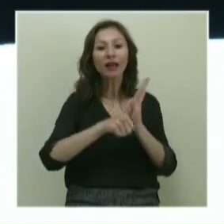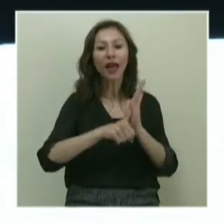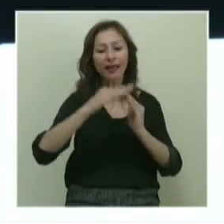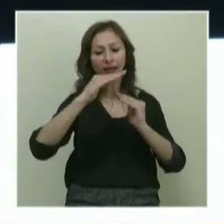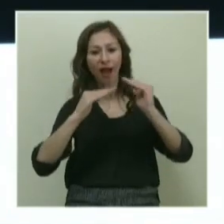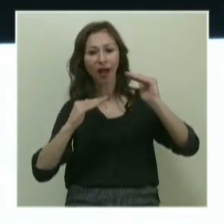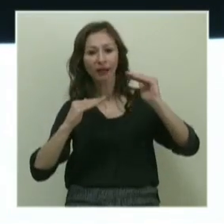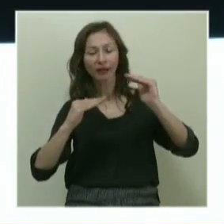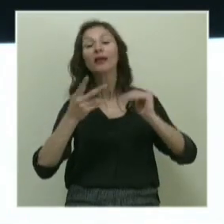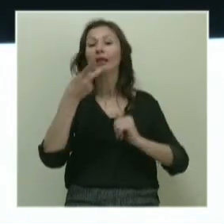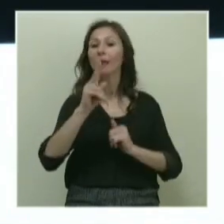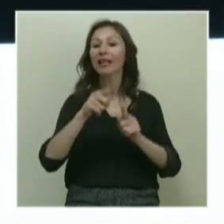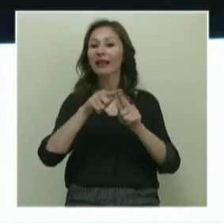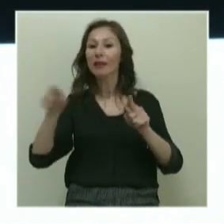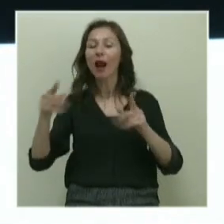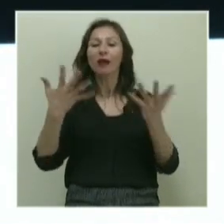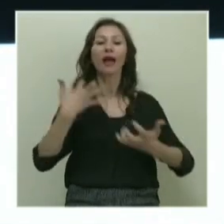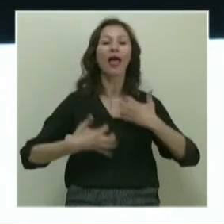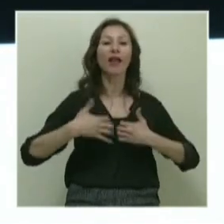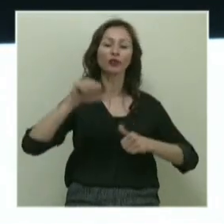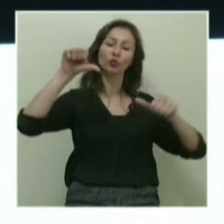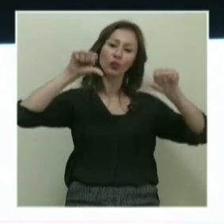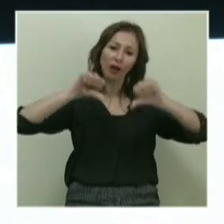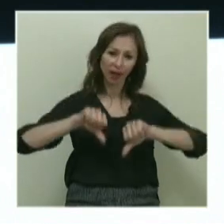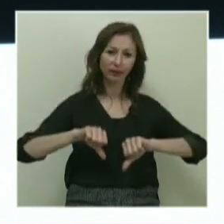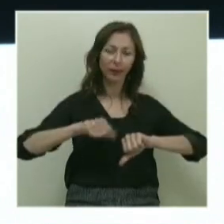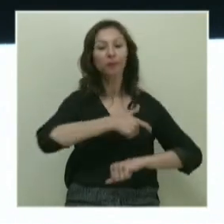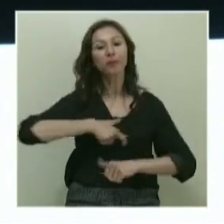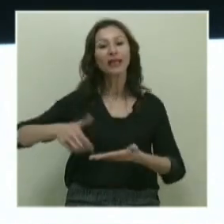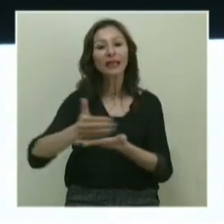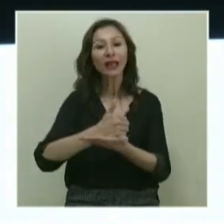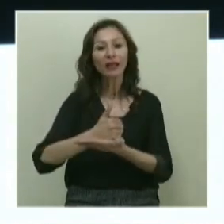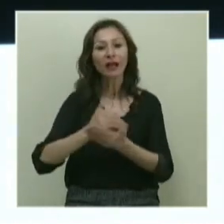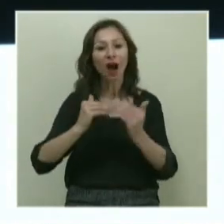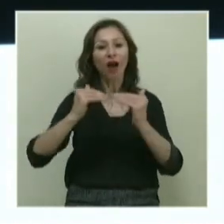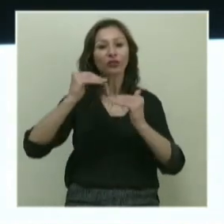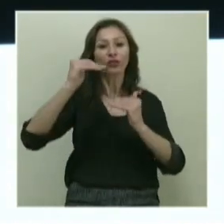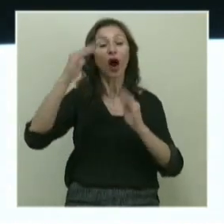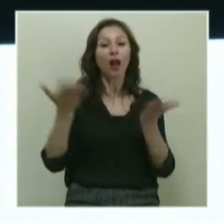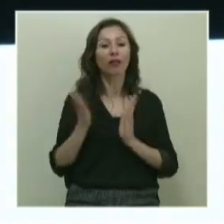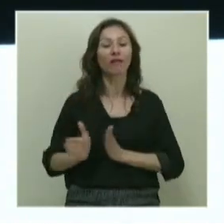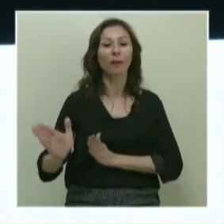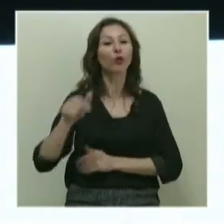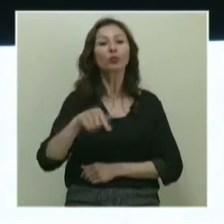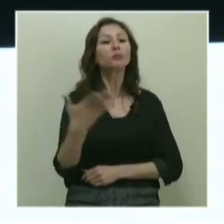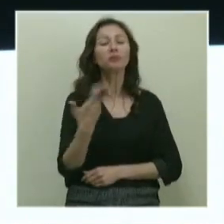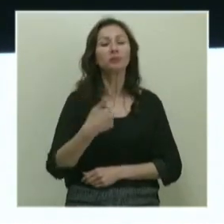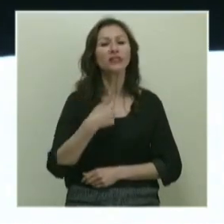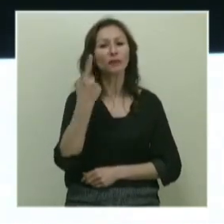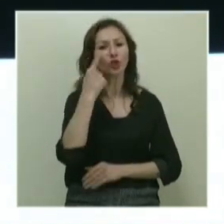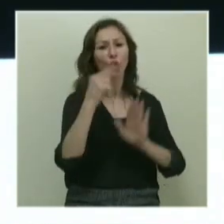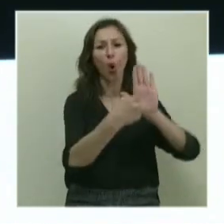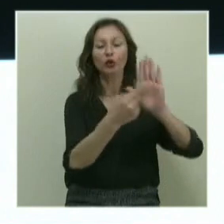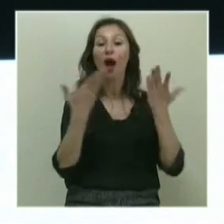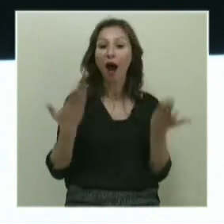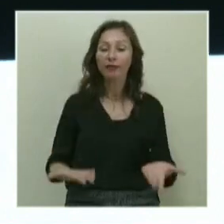yatay, 2000'den itibaren artık enerji düşerken milli gelir artışı hala devam ediyor. Bu bize bir şey gösteriyor.